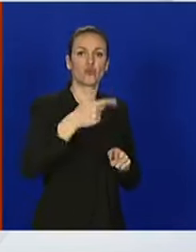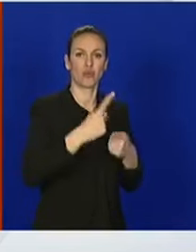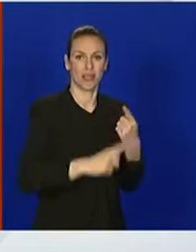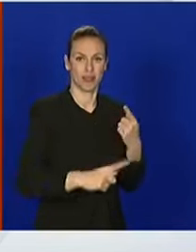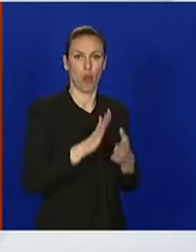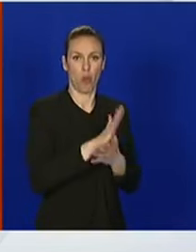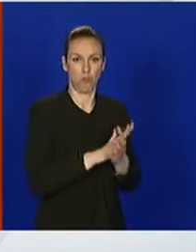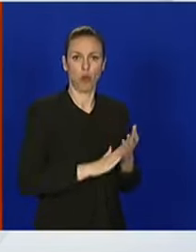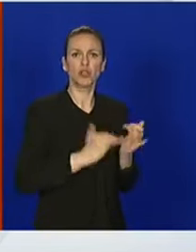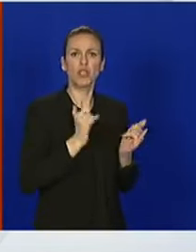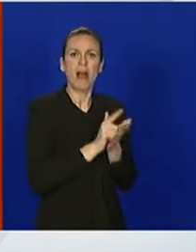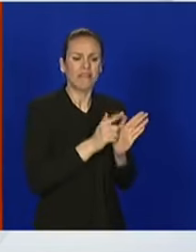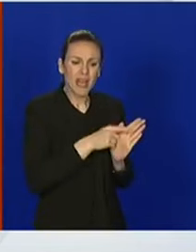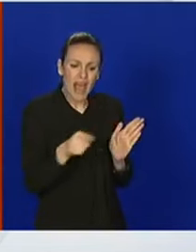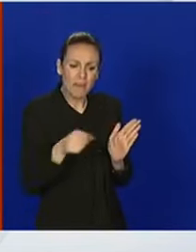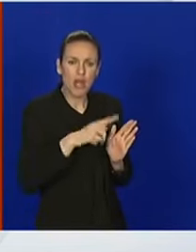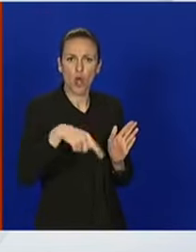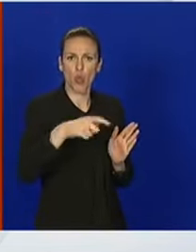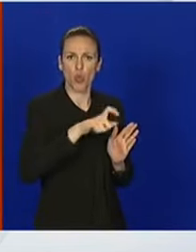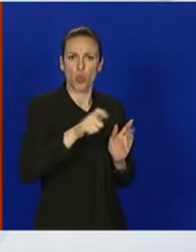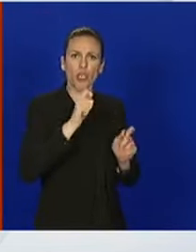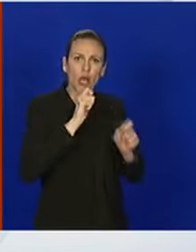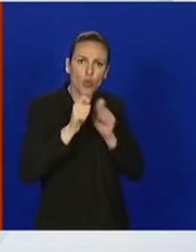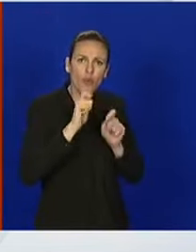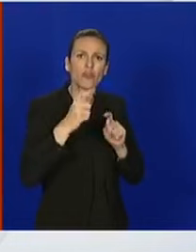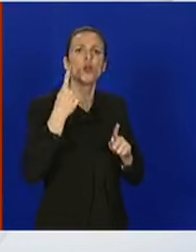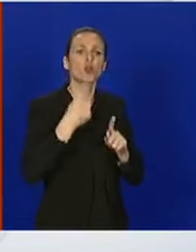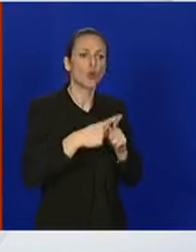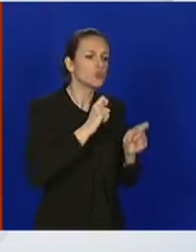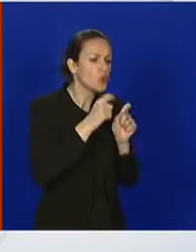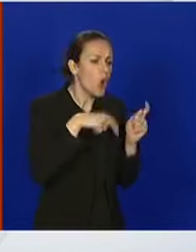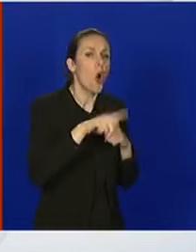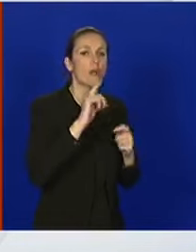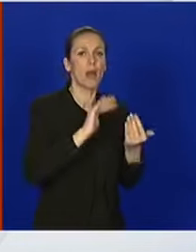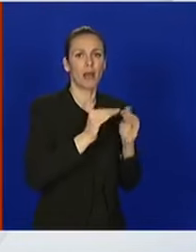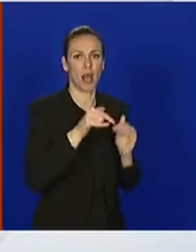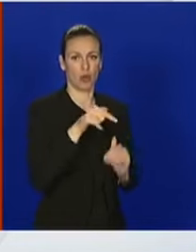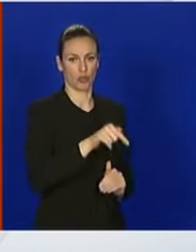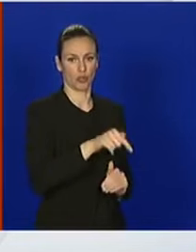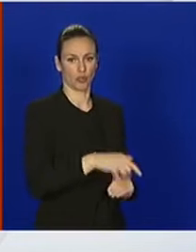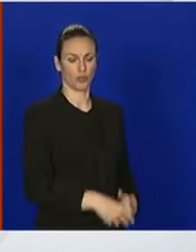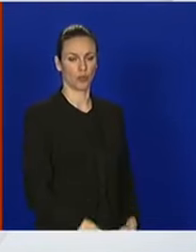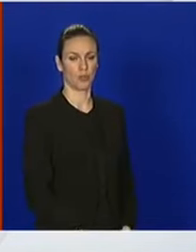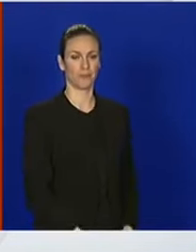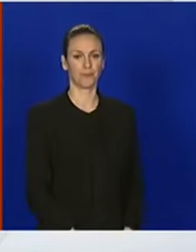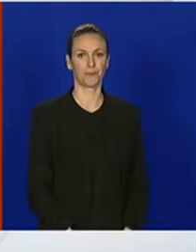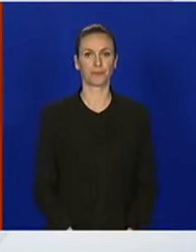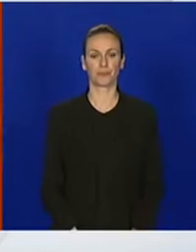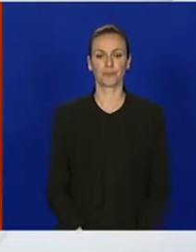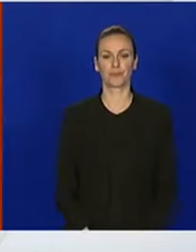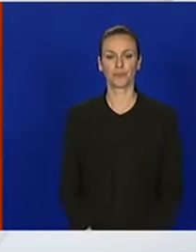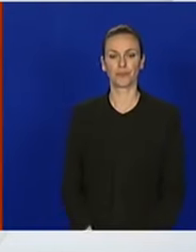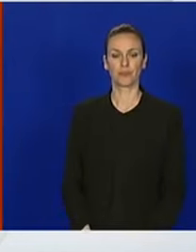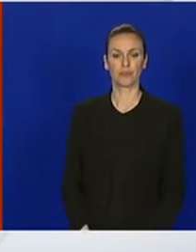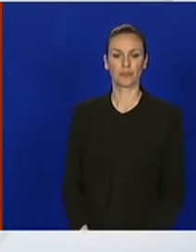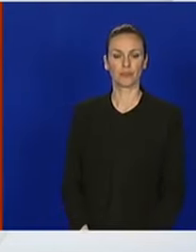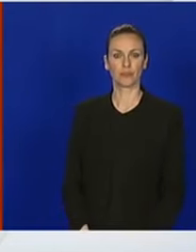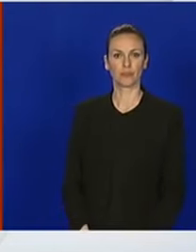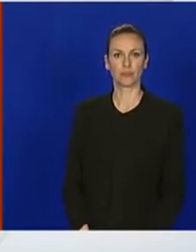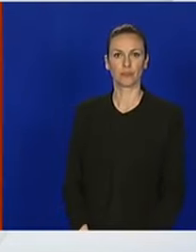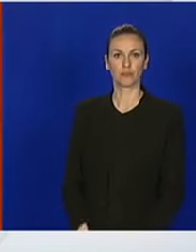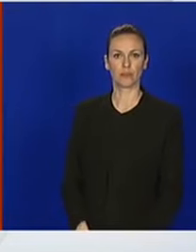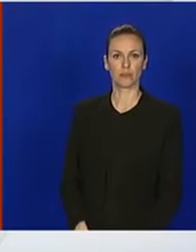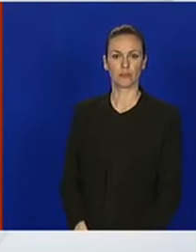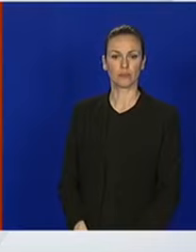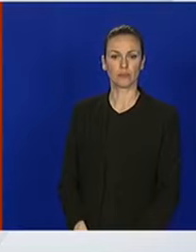tako da još uvijek imamo vremena to usuglasiti i objaviti i svi se stignu prilagoditi tome. Oticajne mjere ostaju li